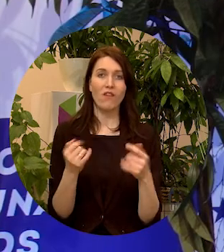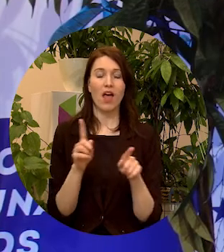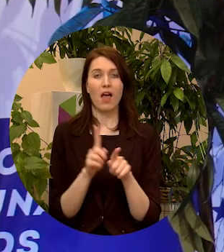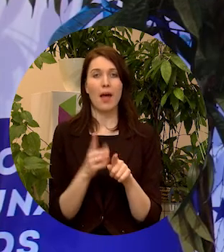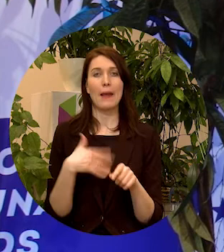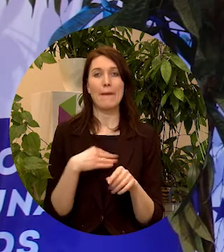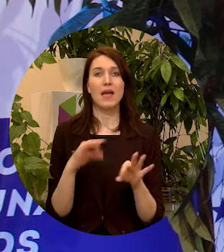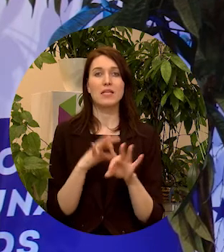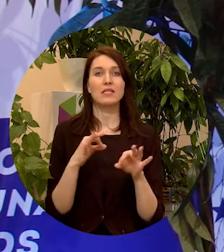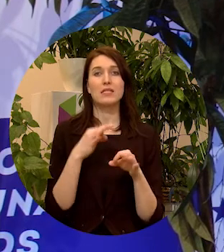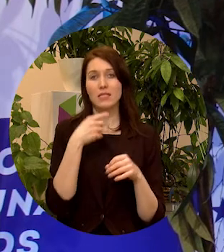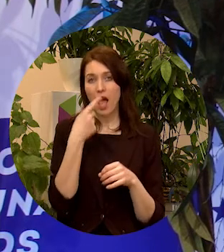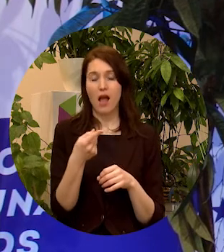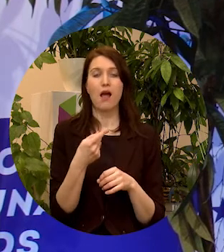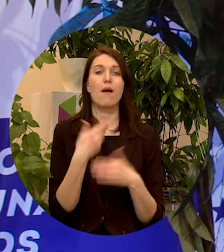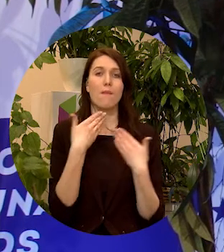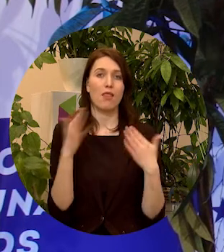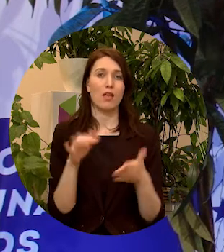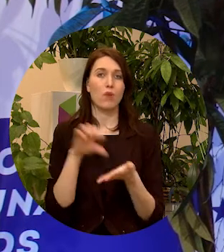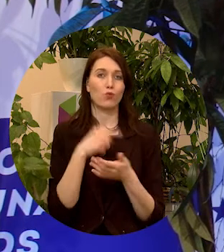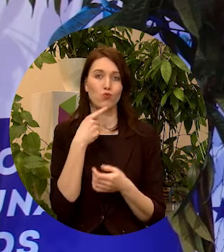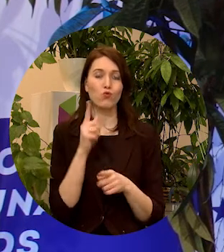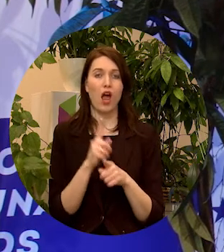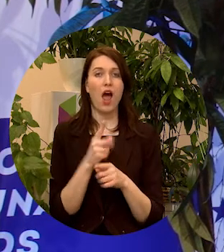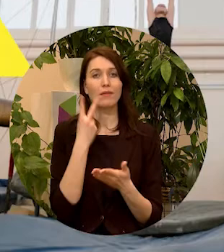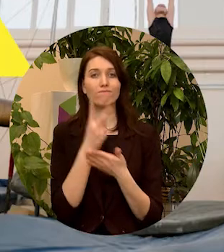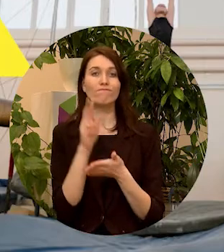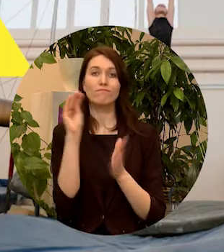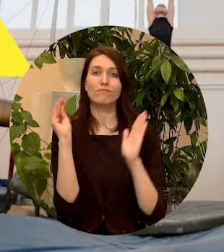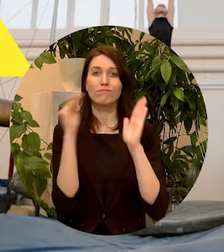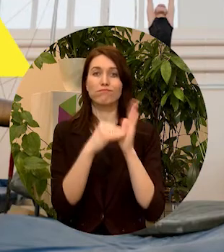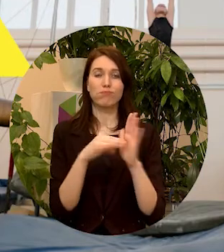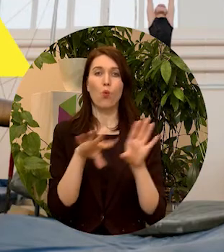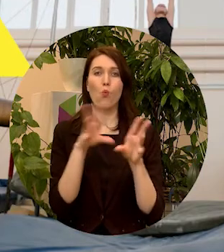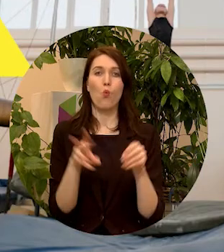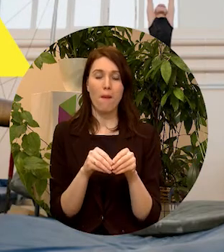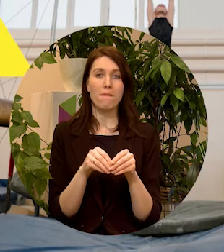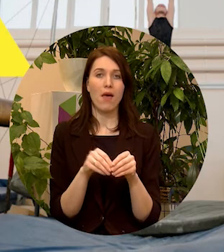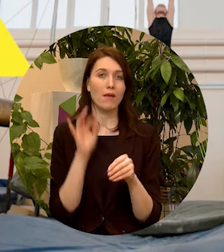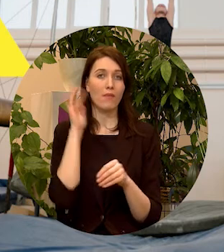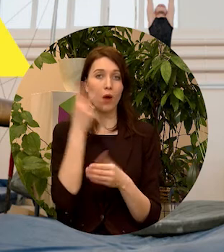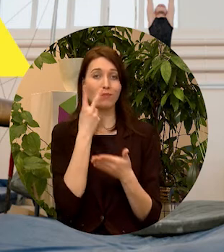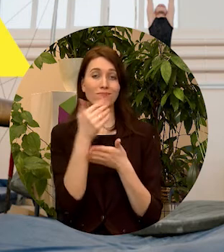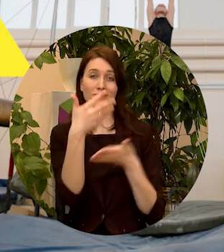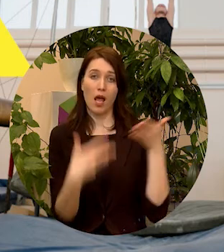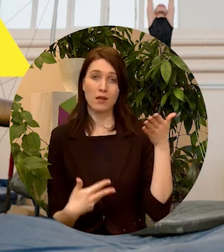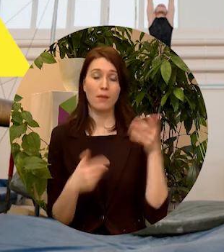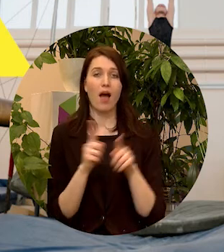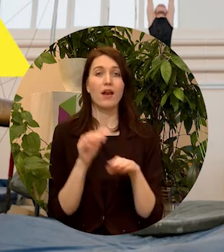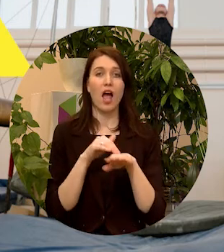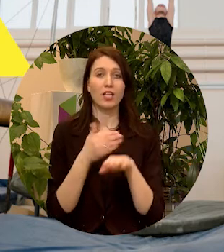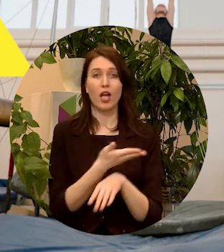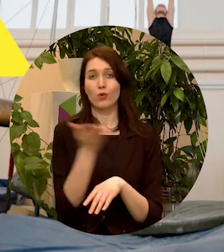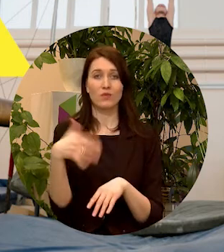arī sakam jums paldies par uzrunu un vīziju arī mēs pievienojam kopējiem vīzijas sarakstam. Es vēlreiz arī atgādīnu